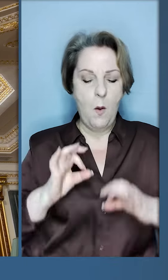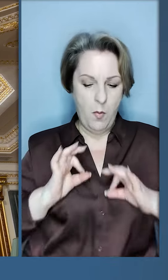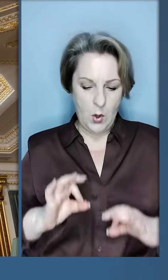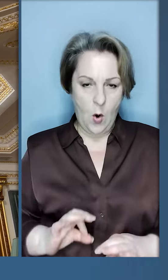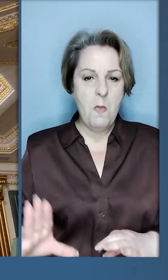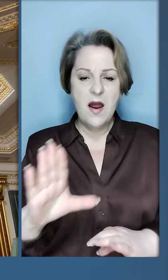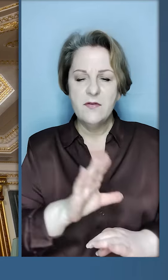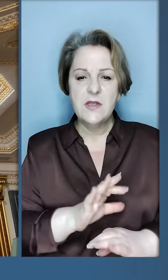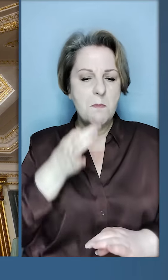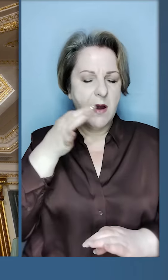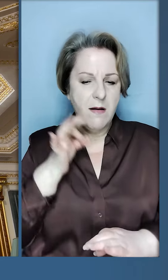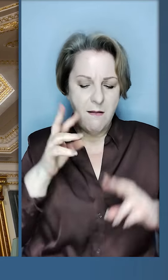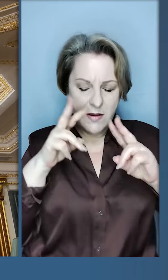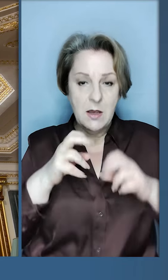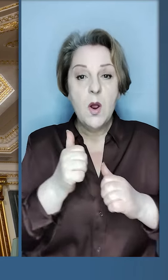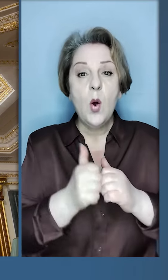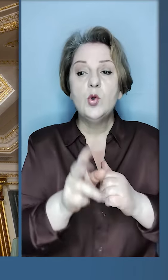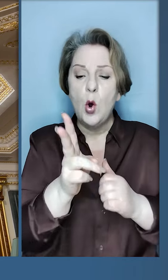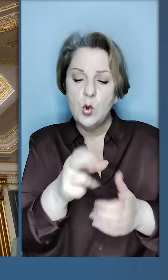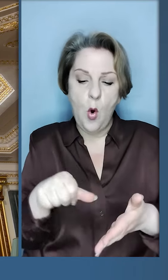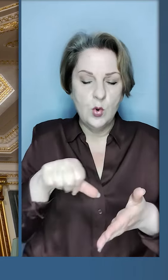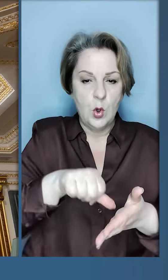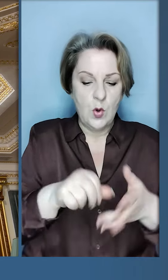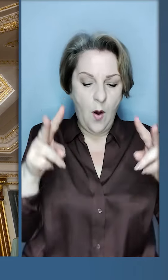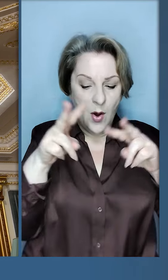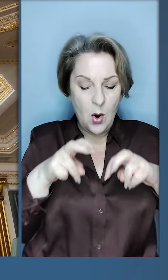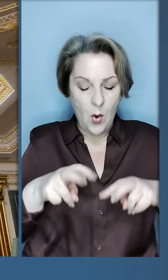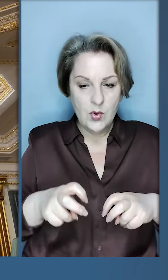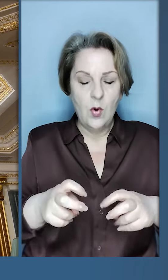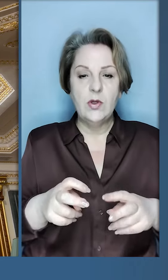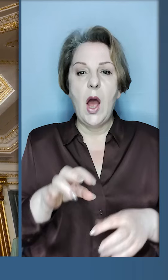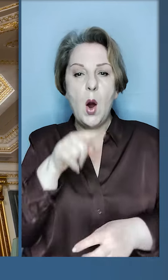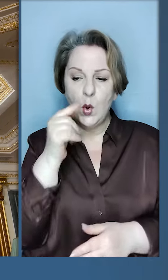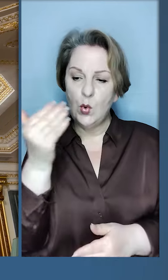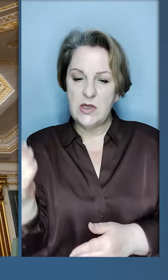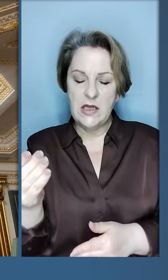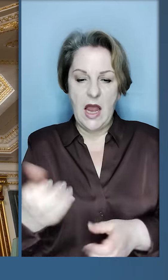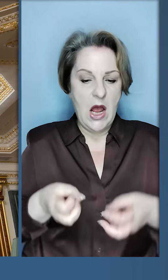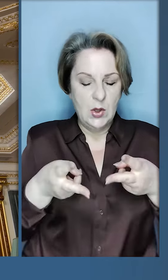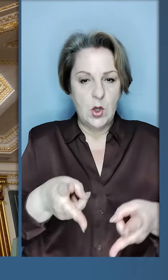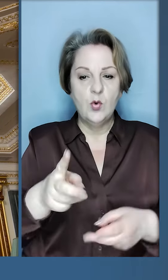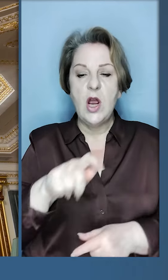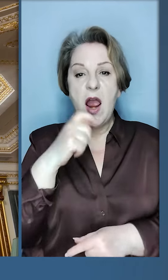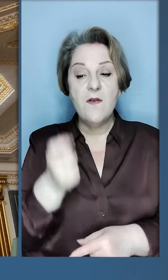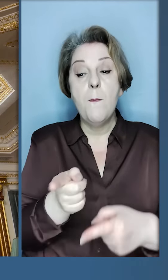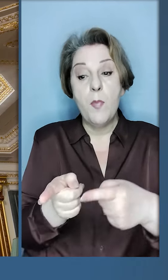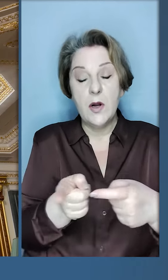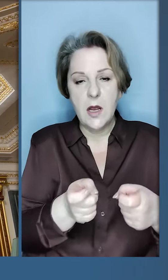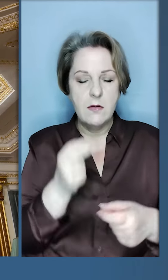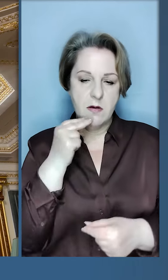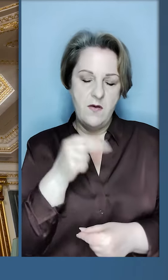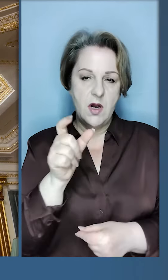прокурорам, усім експертам, кожному, хто залучений до розслідування російських злочинів війни та